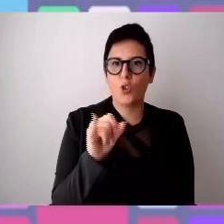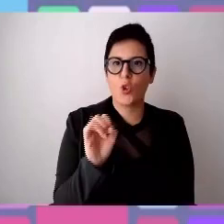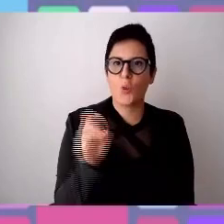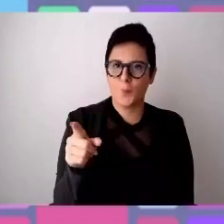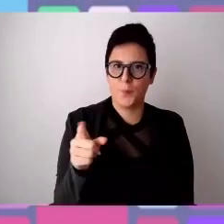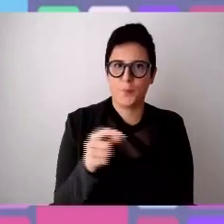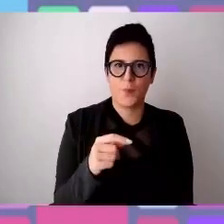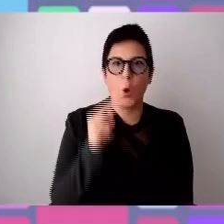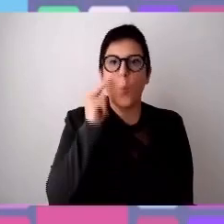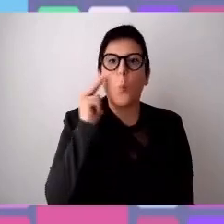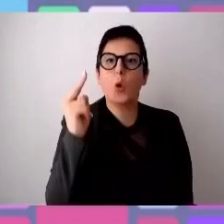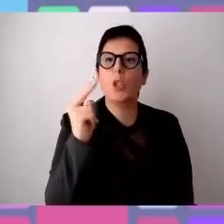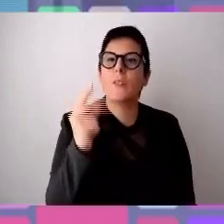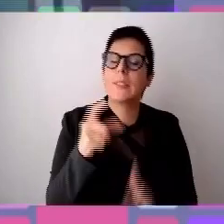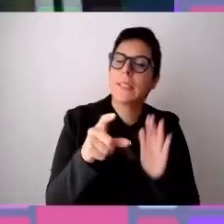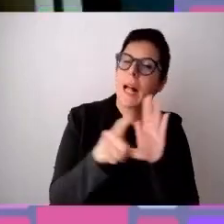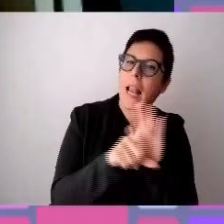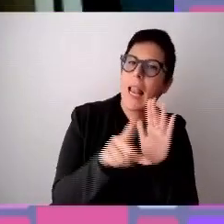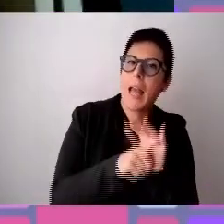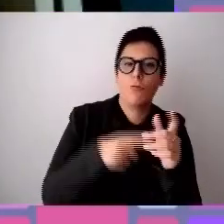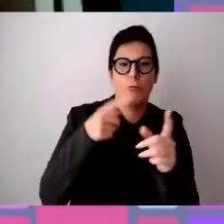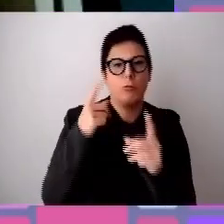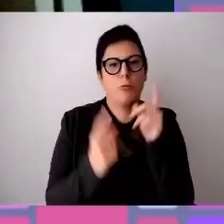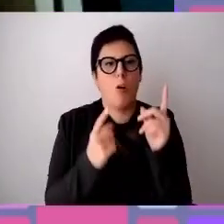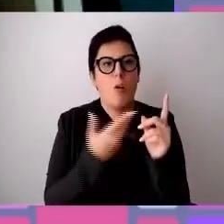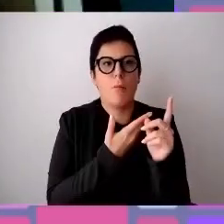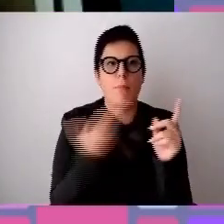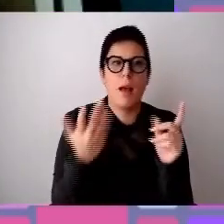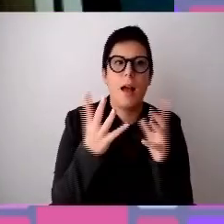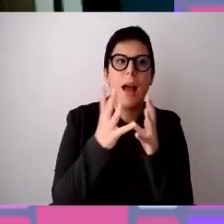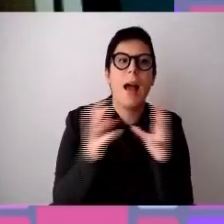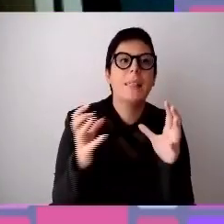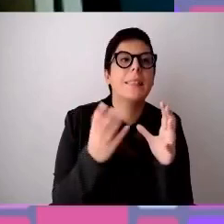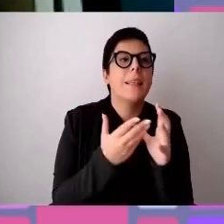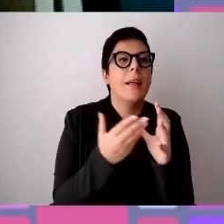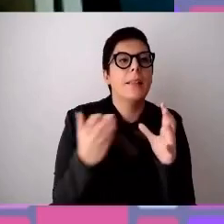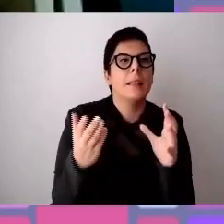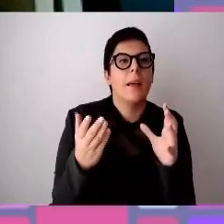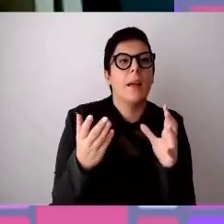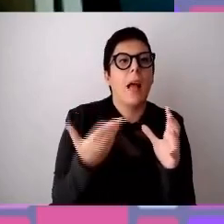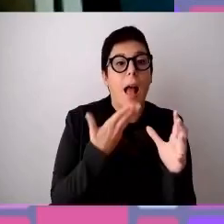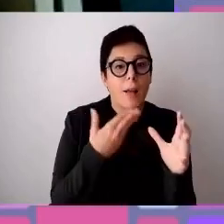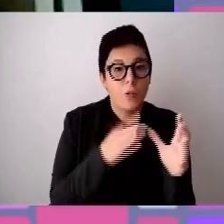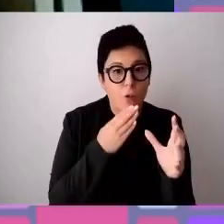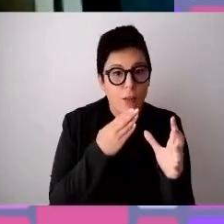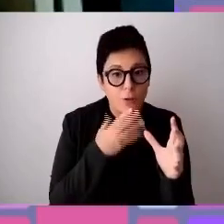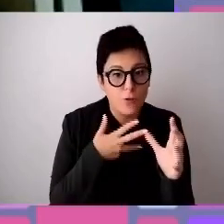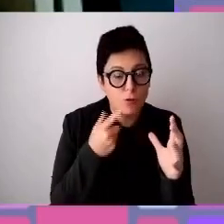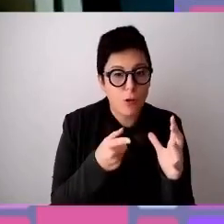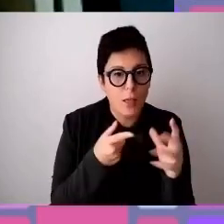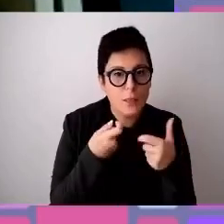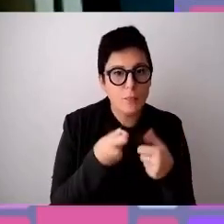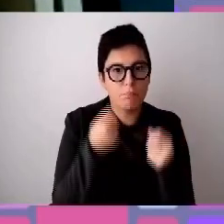vista normativo e quindi politico le aziende sono come dire agevolate spinte motivate